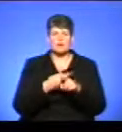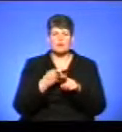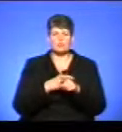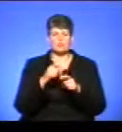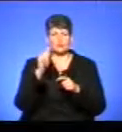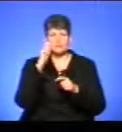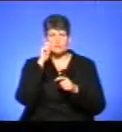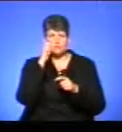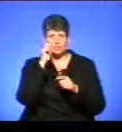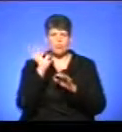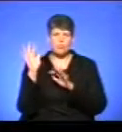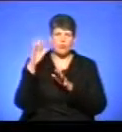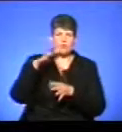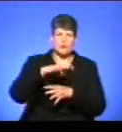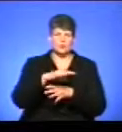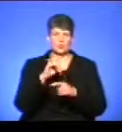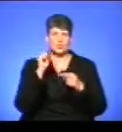також нанесло багато сміття.